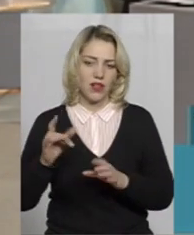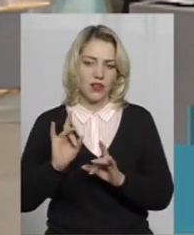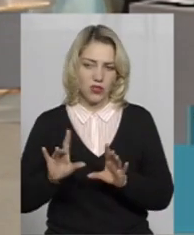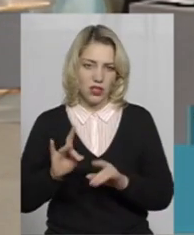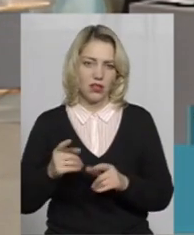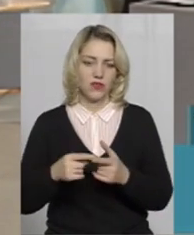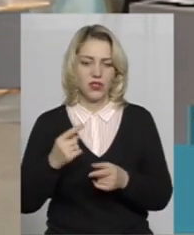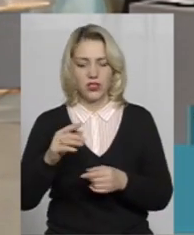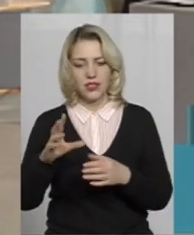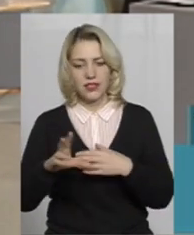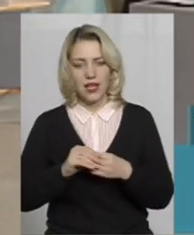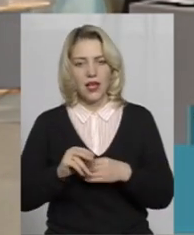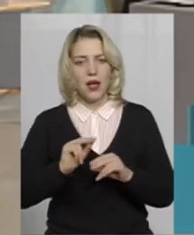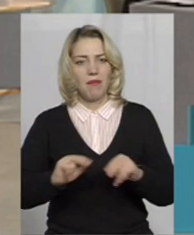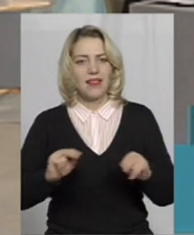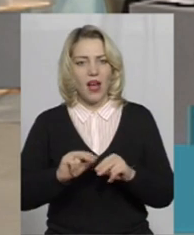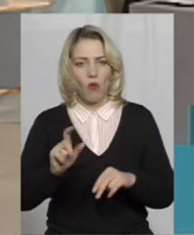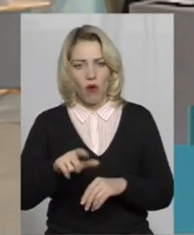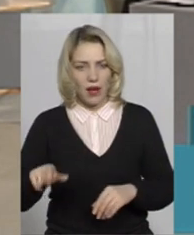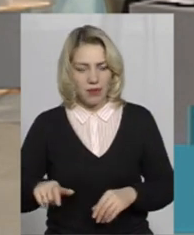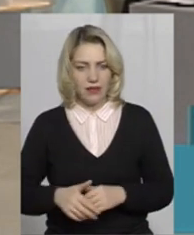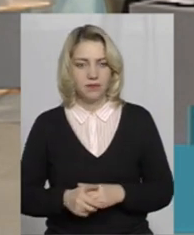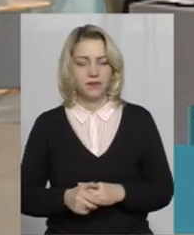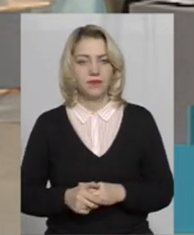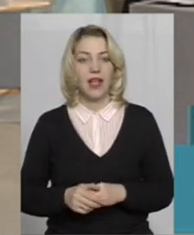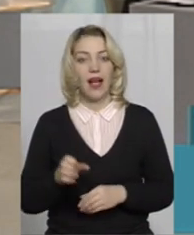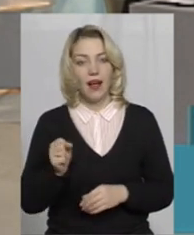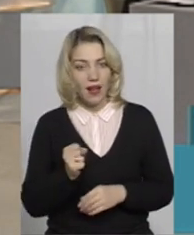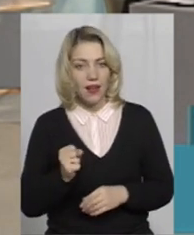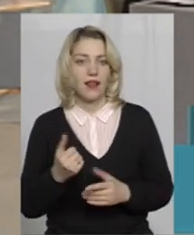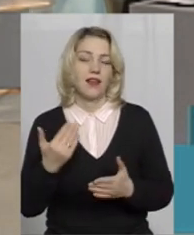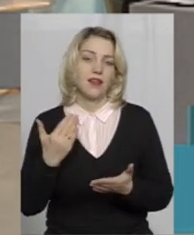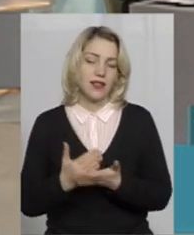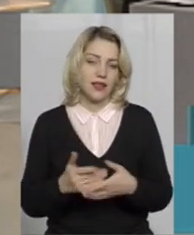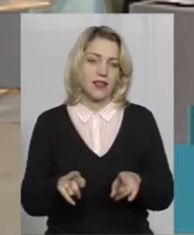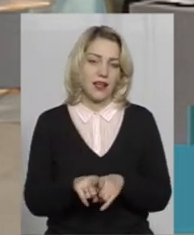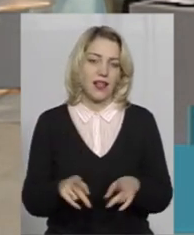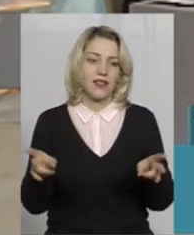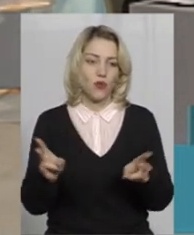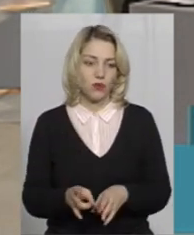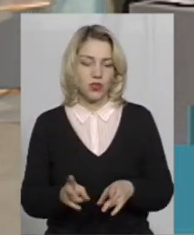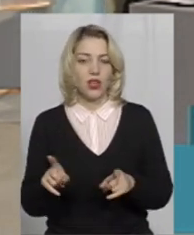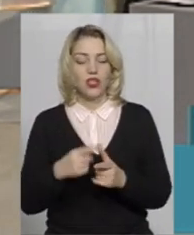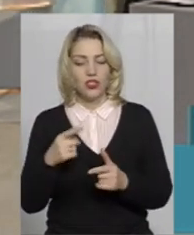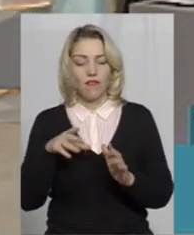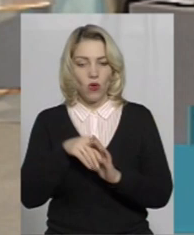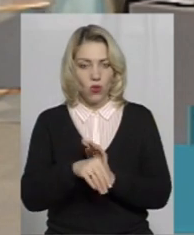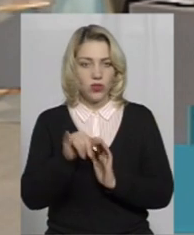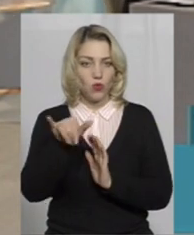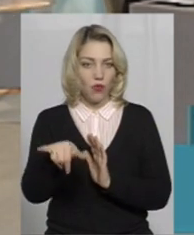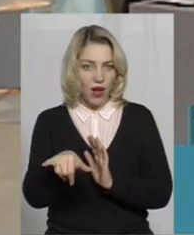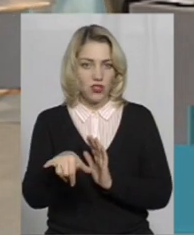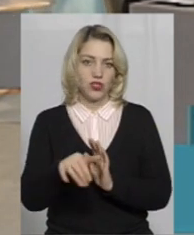педагогами. А є така необхідність, що входить у